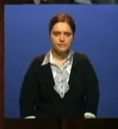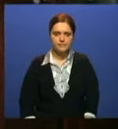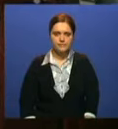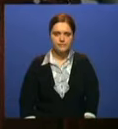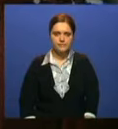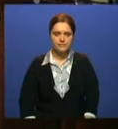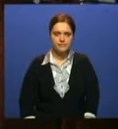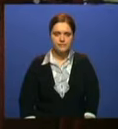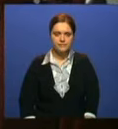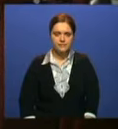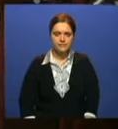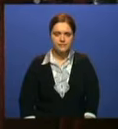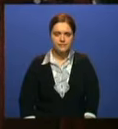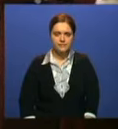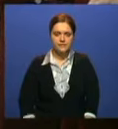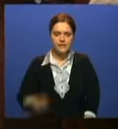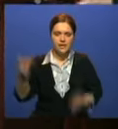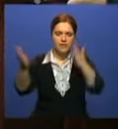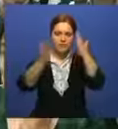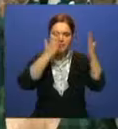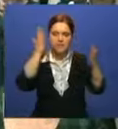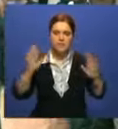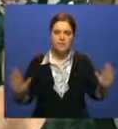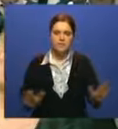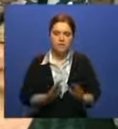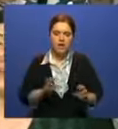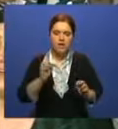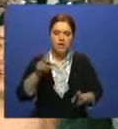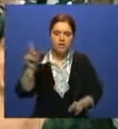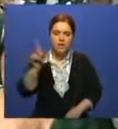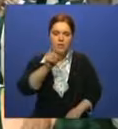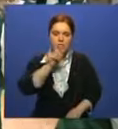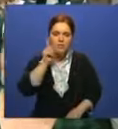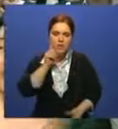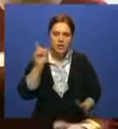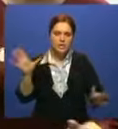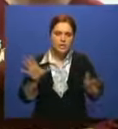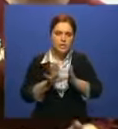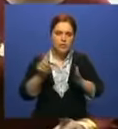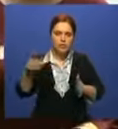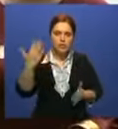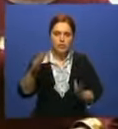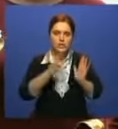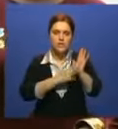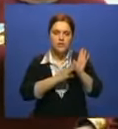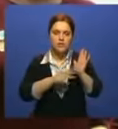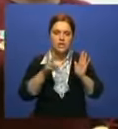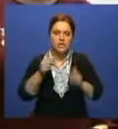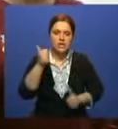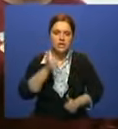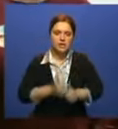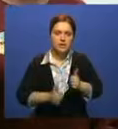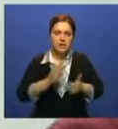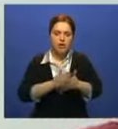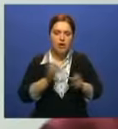От таких задорных песен кажется, что и «Фронтовички», а каждая из них уже бабушка под 90 или даже разменяла десятый десяток,